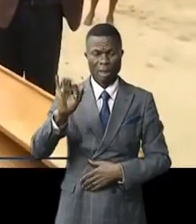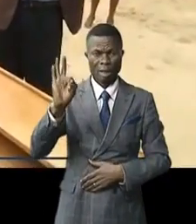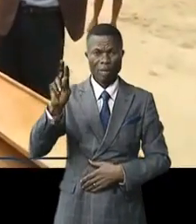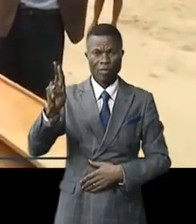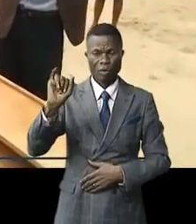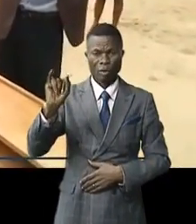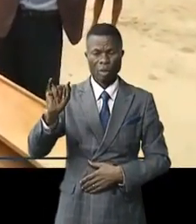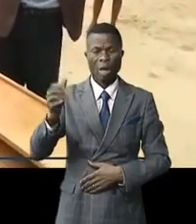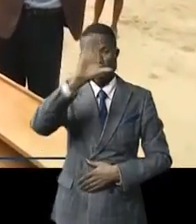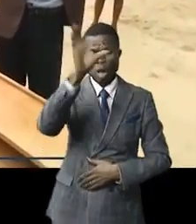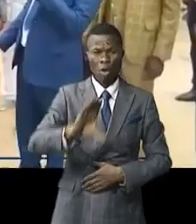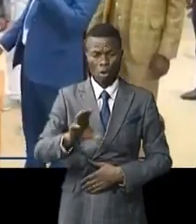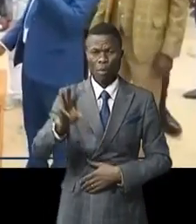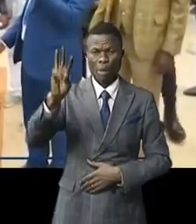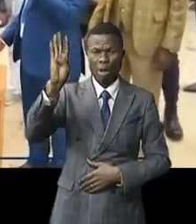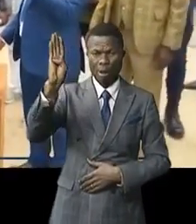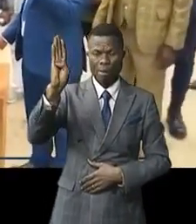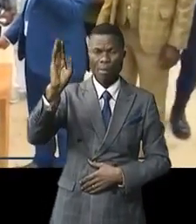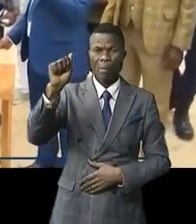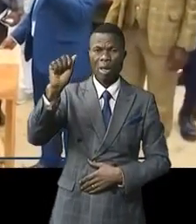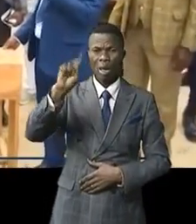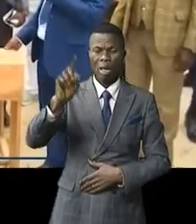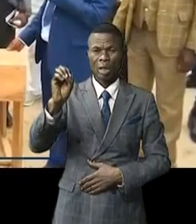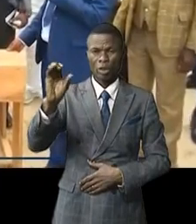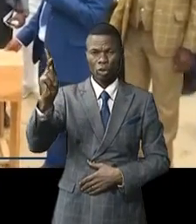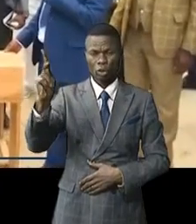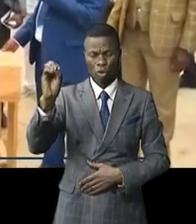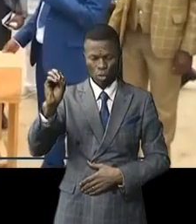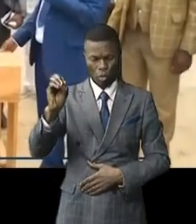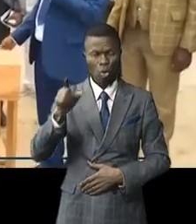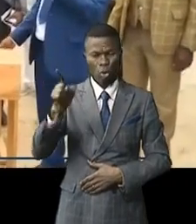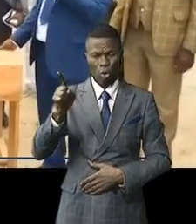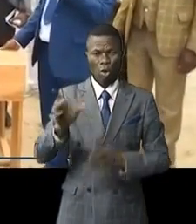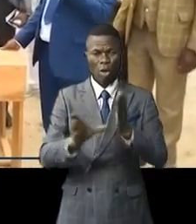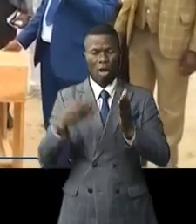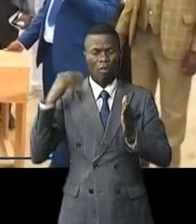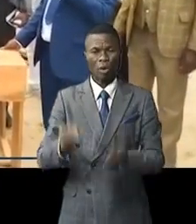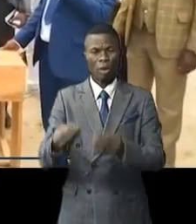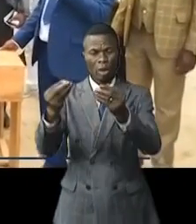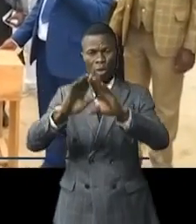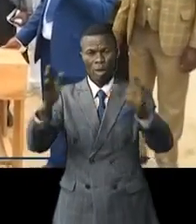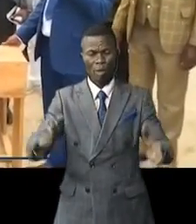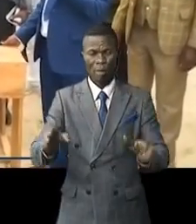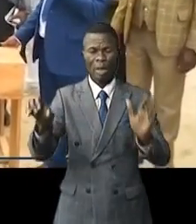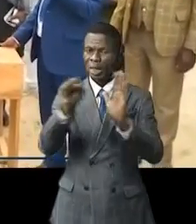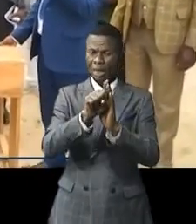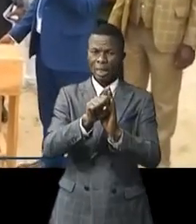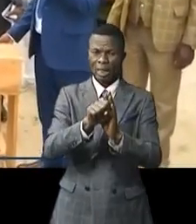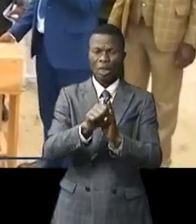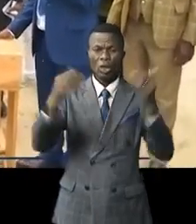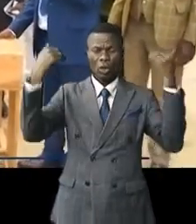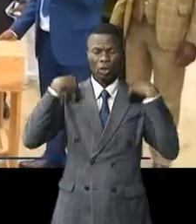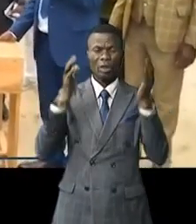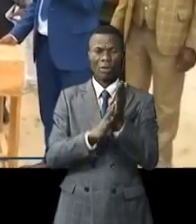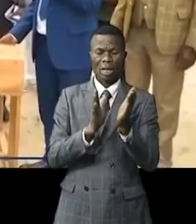nous sommes là dans la commune de Bassoco. C'est le vice-gouverneur des provinces Félicien Kiwai Moadi qui a remis ses bancs à titre symbolique au gestionnaire